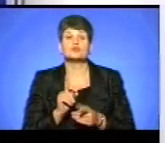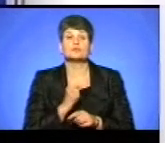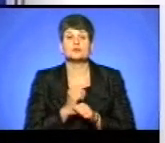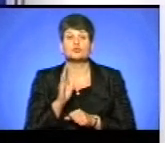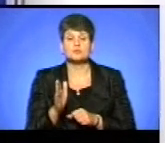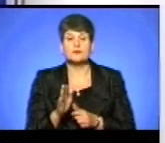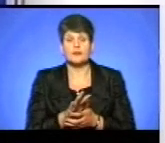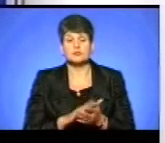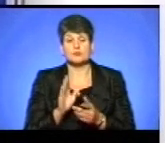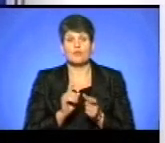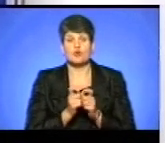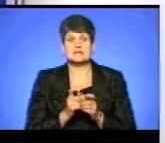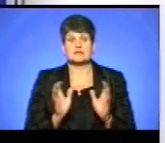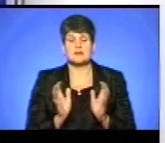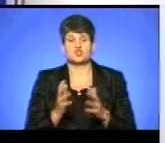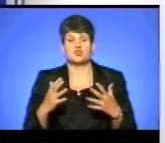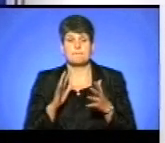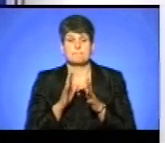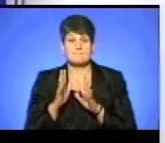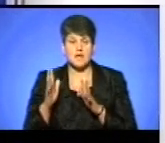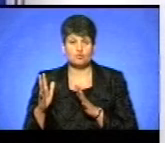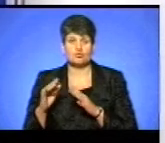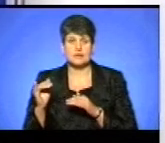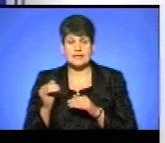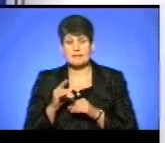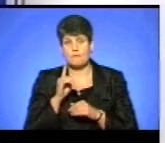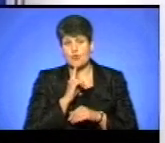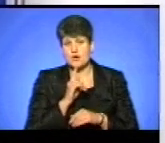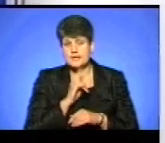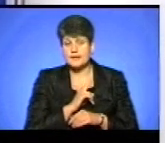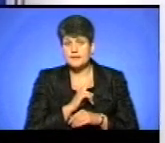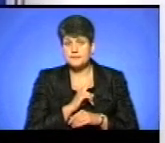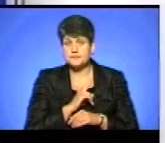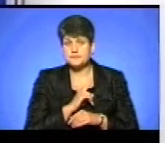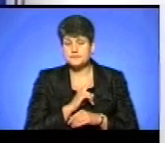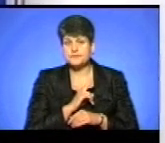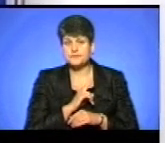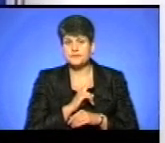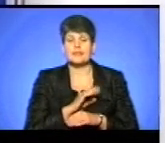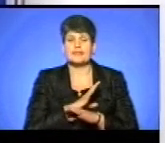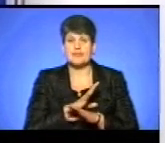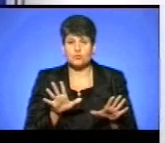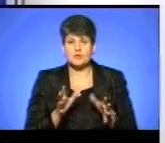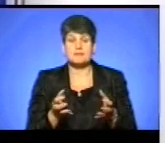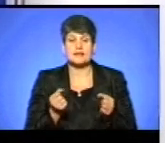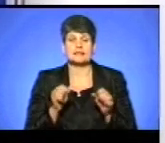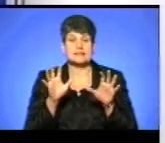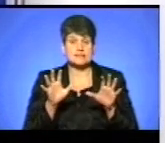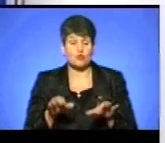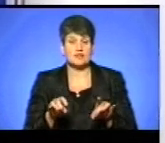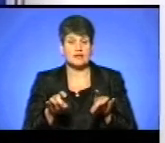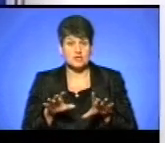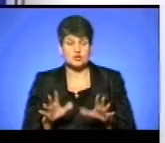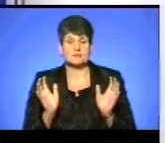Ми далі будемо боротися з збереження парку, і поки не буде прийняти законне рішення,